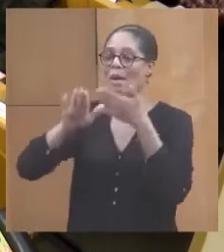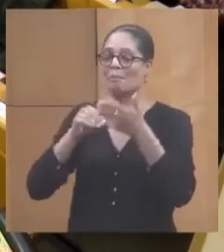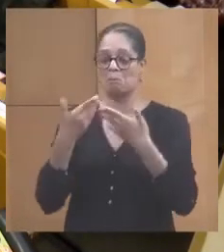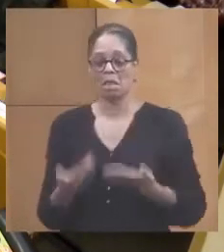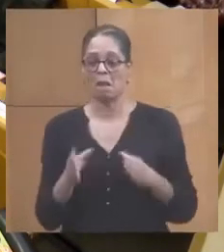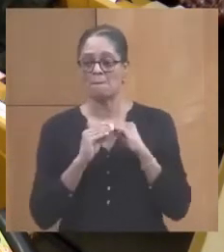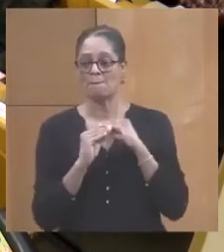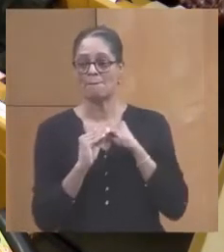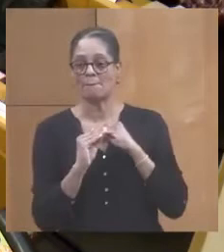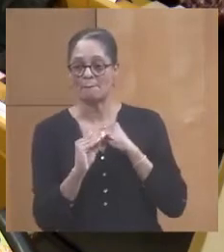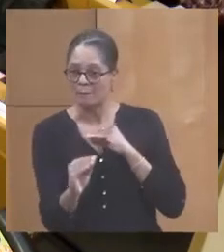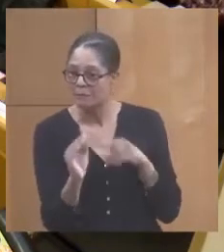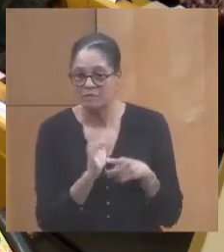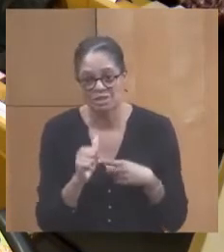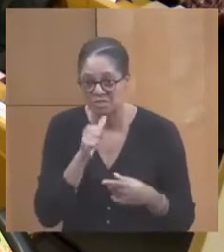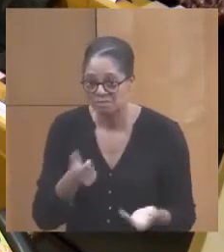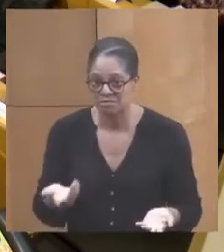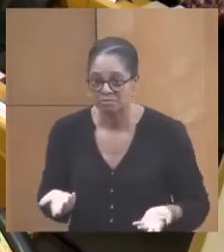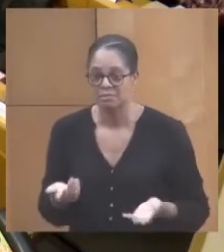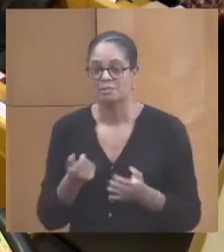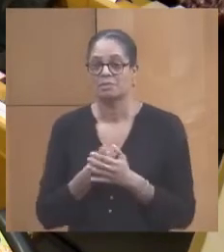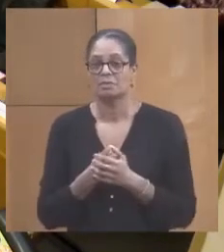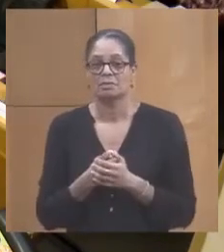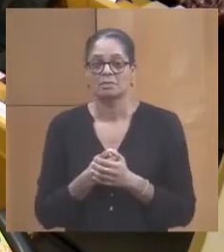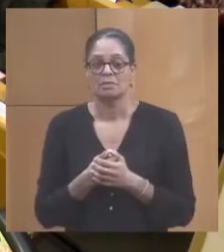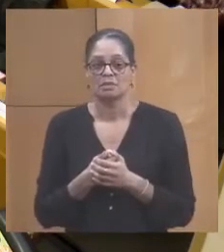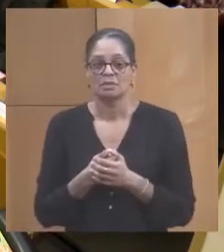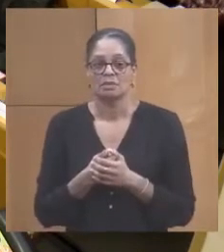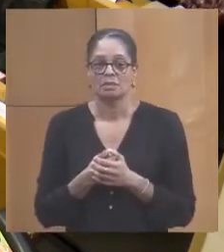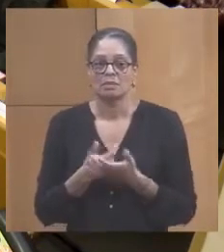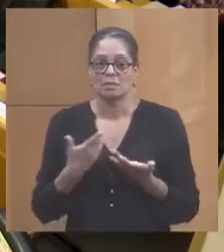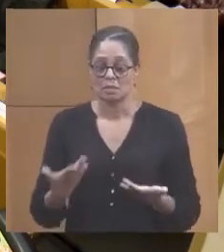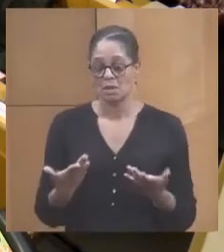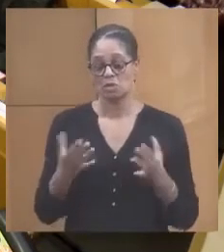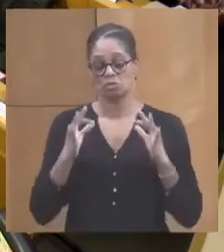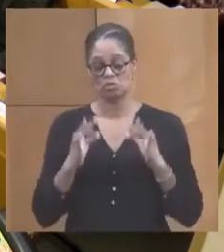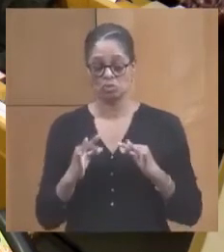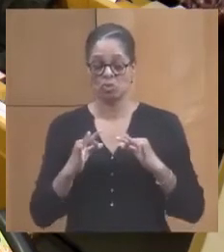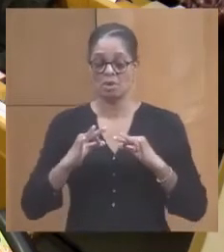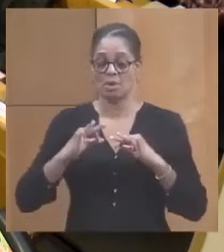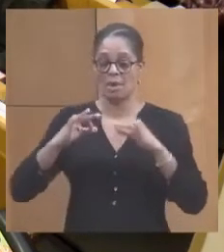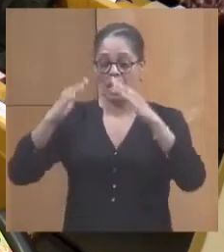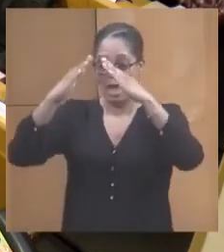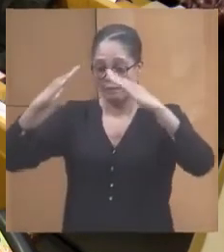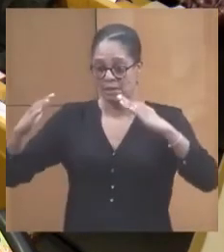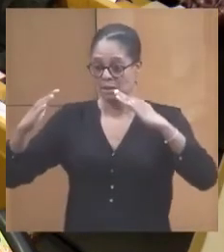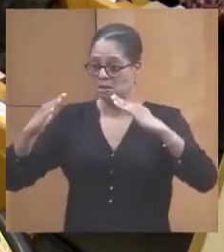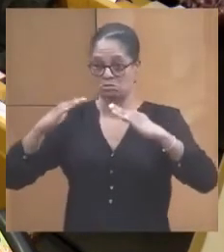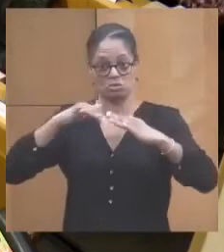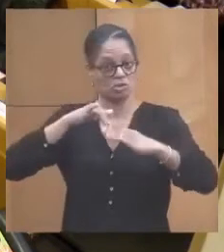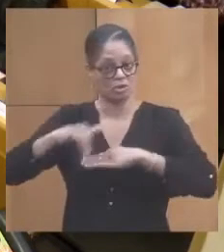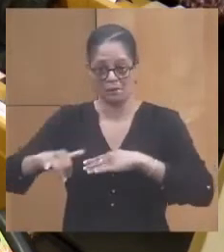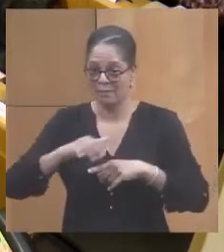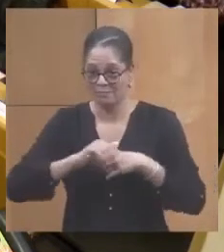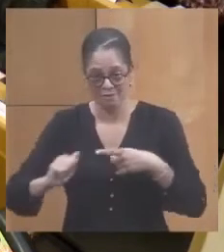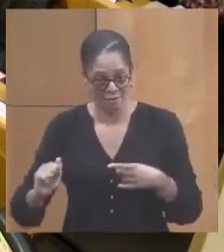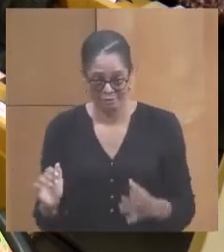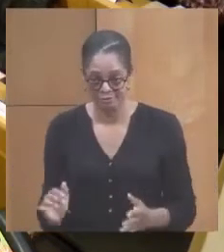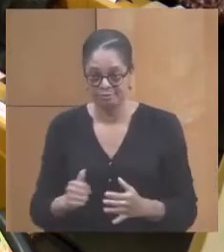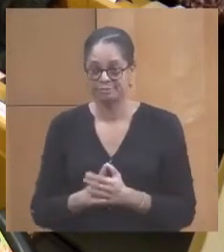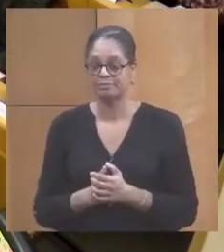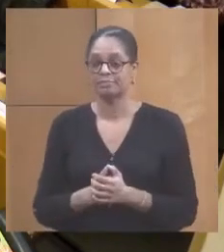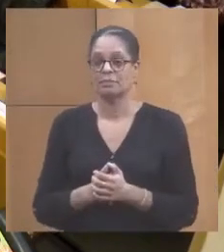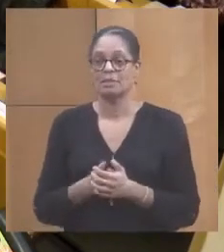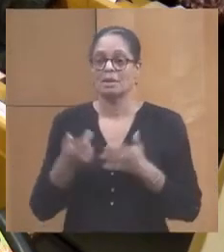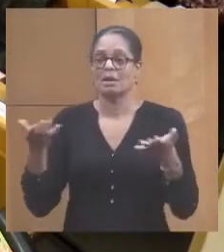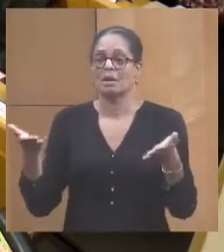jour, rien n'est fait. Donc, la réalisation des abris n'a jamais été réalisée. La